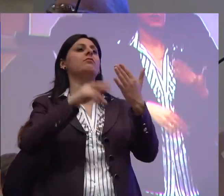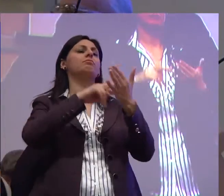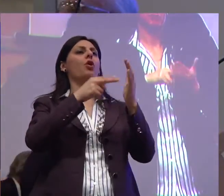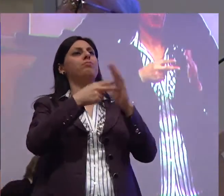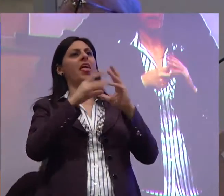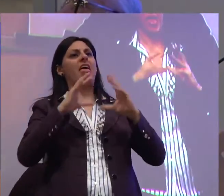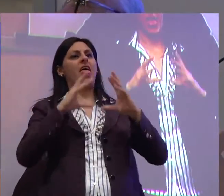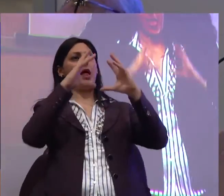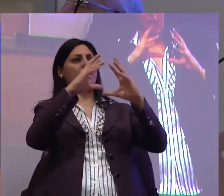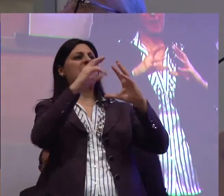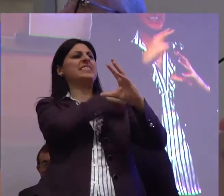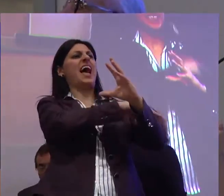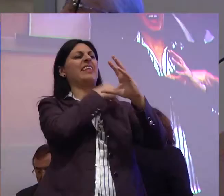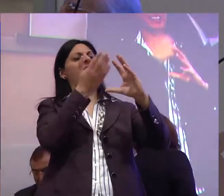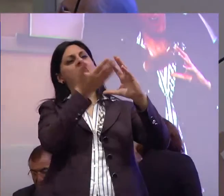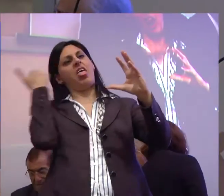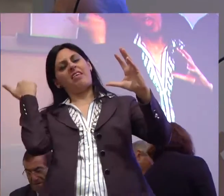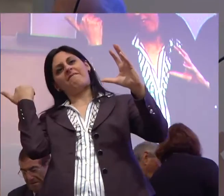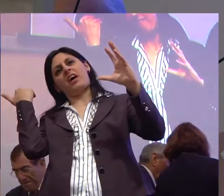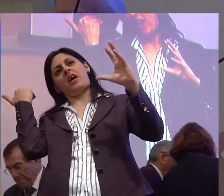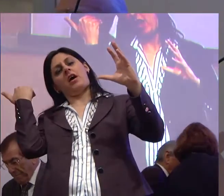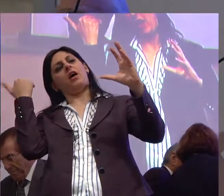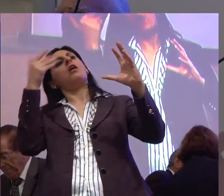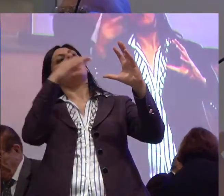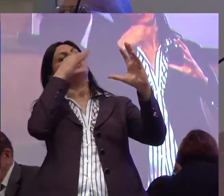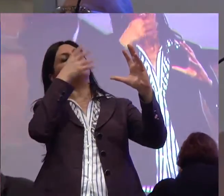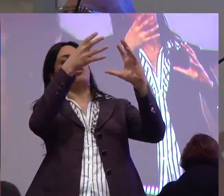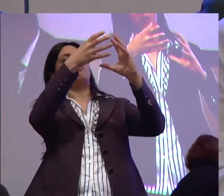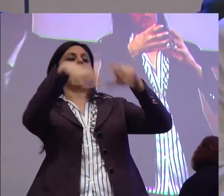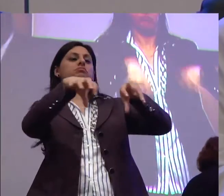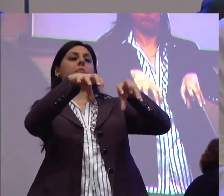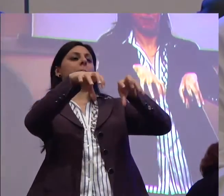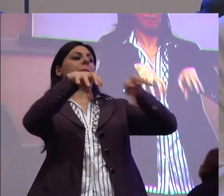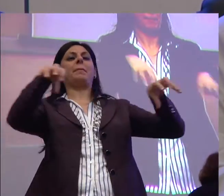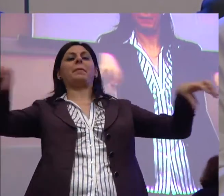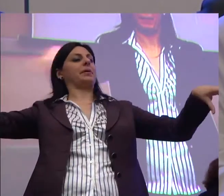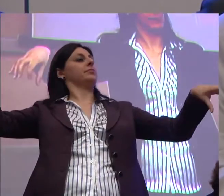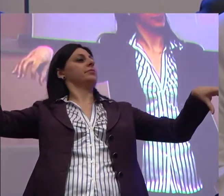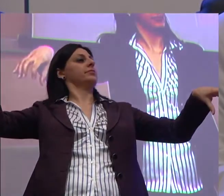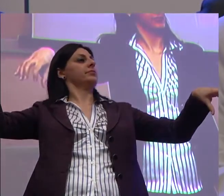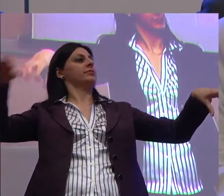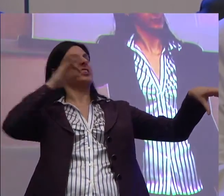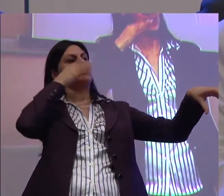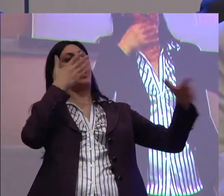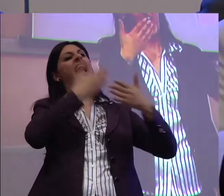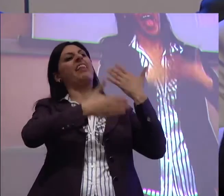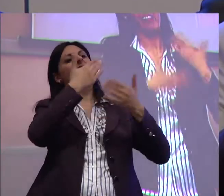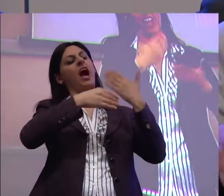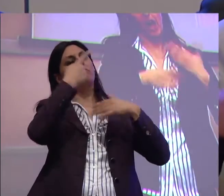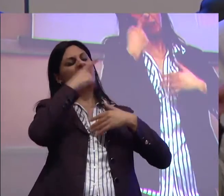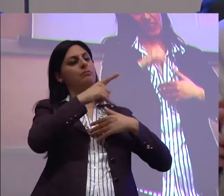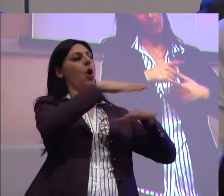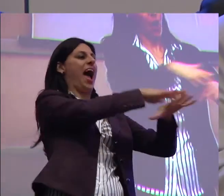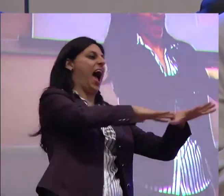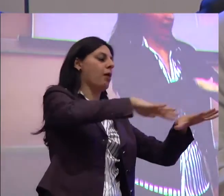anzi dal problema della sanità e farne soltanto, cioè non soltanto, e vivere il problema dell'handicap in tutti gli